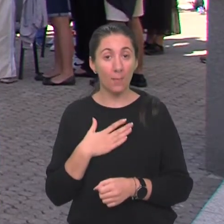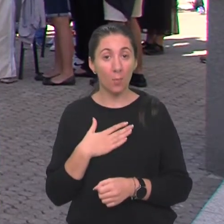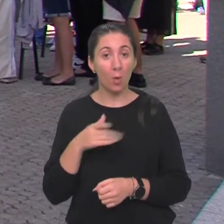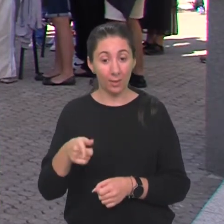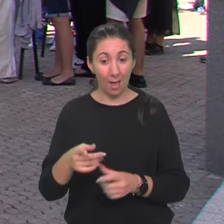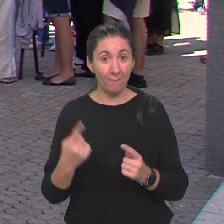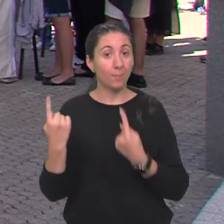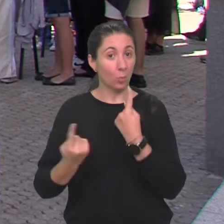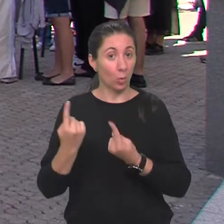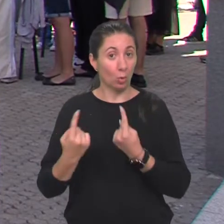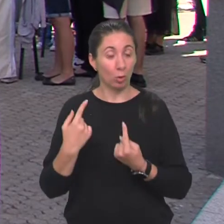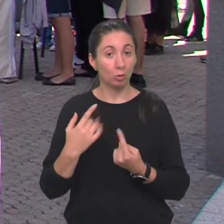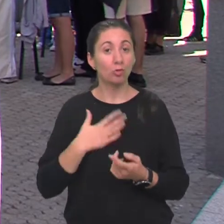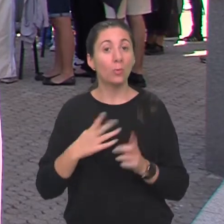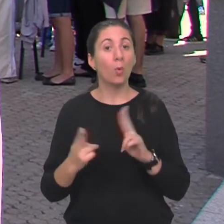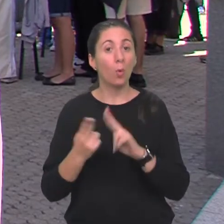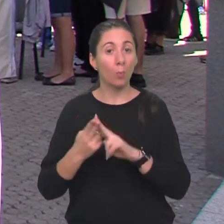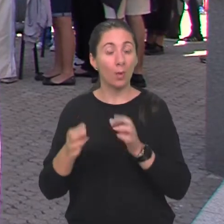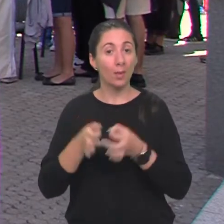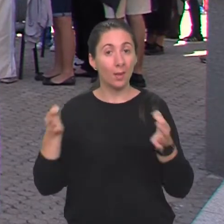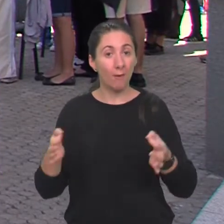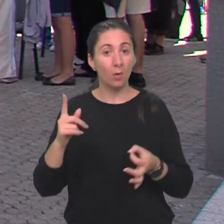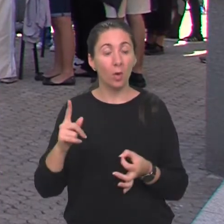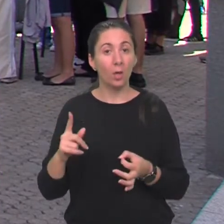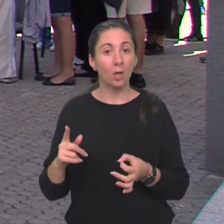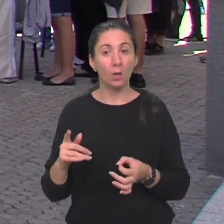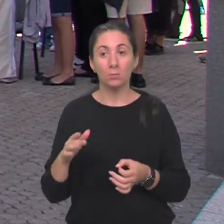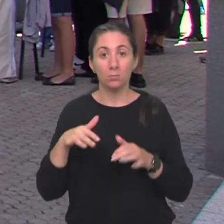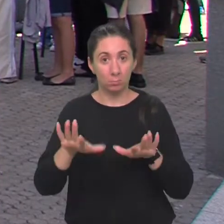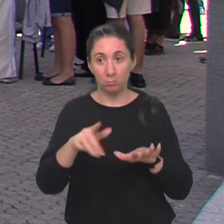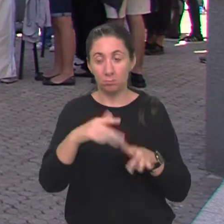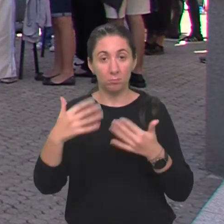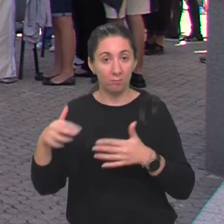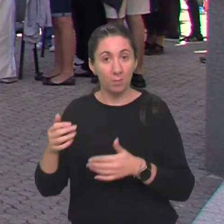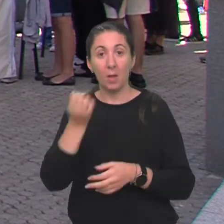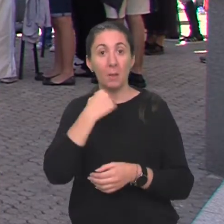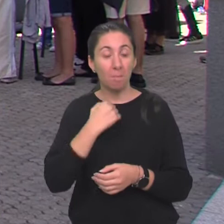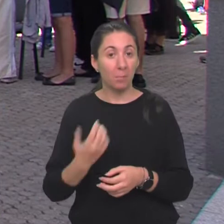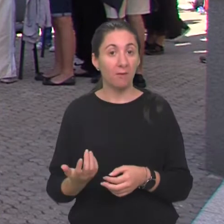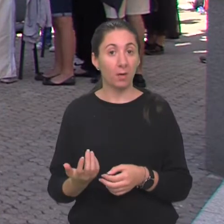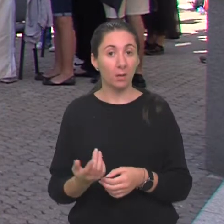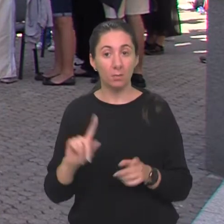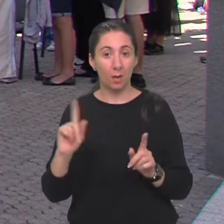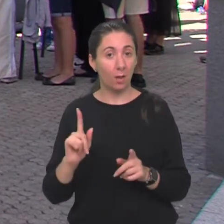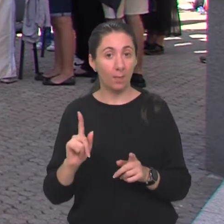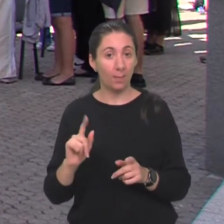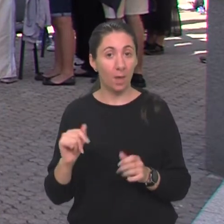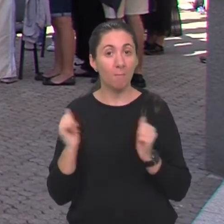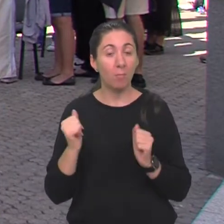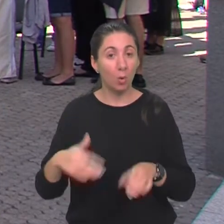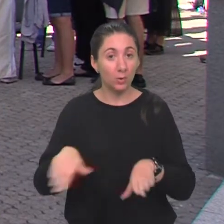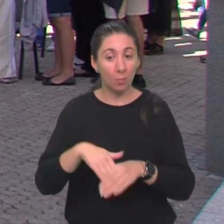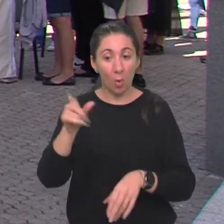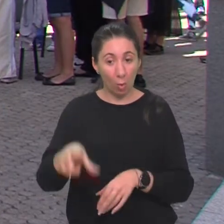događanjima, upoznati javnosti gospodarstvenike i privatnike, da se ne boje zaposliti